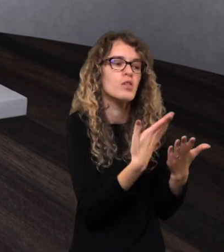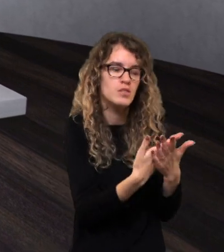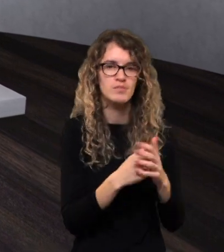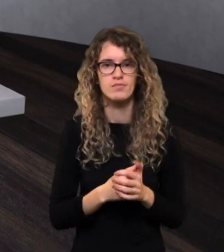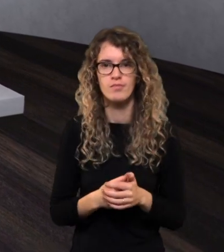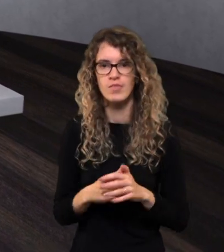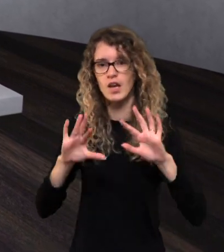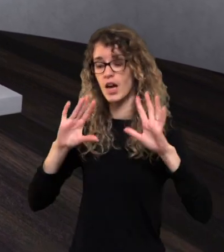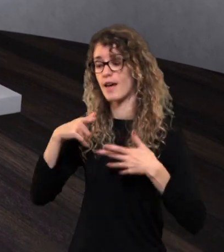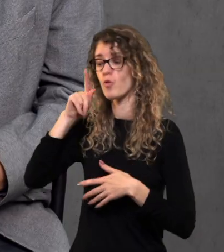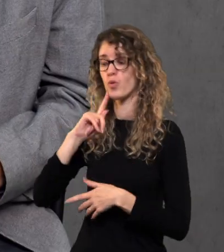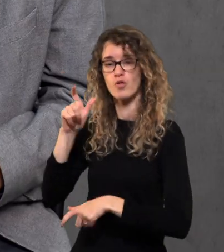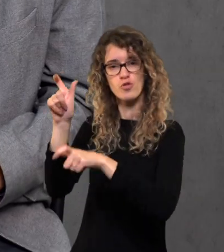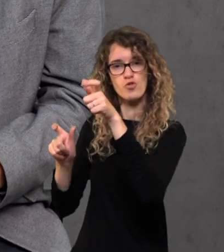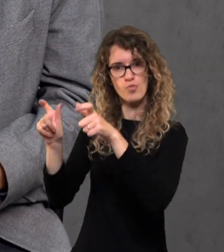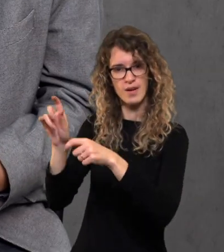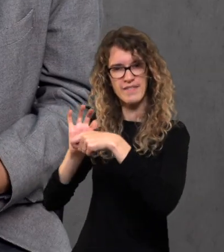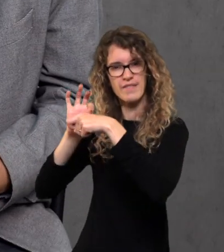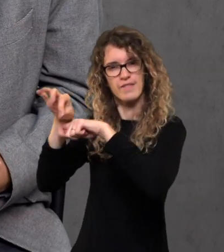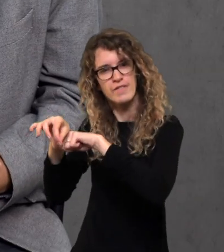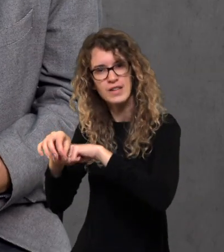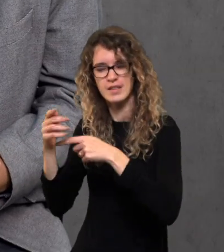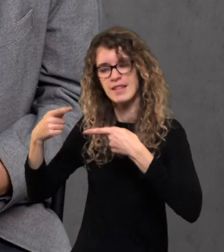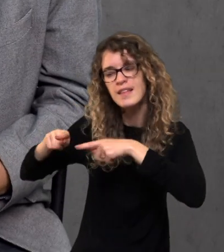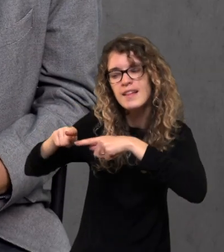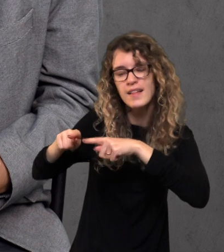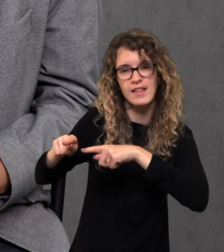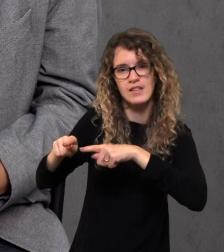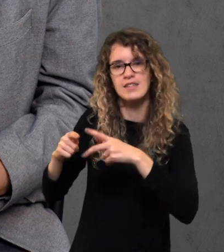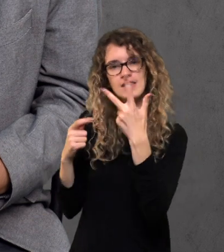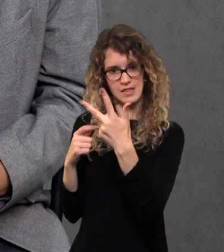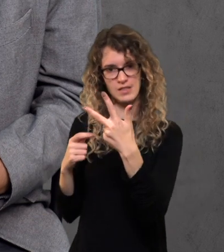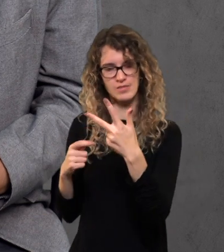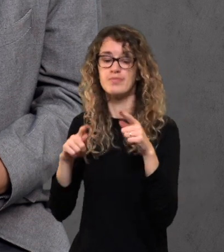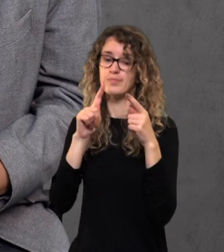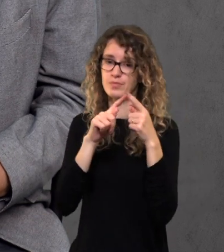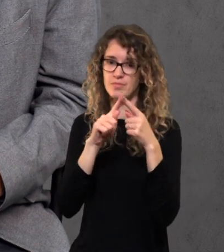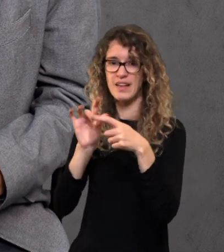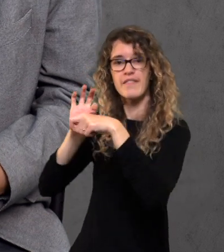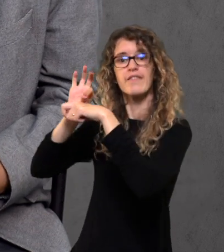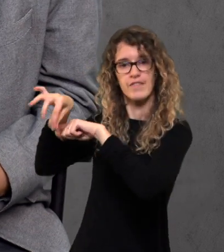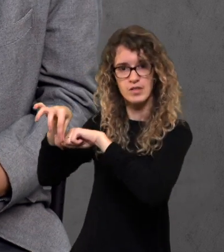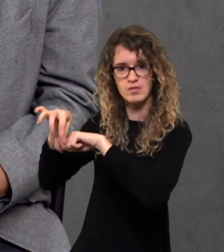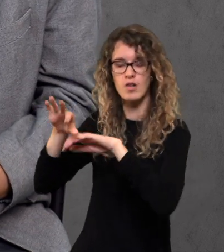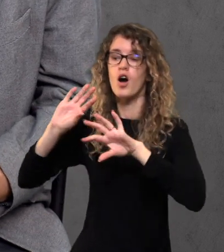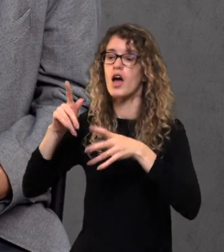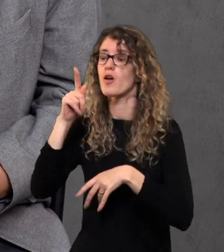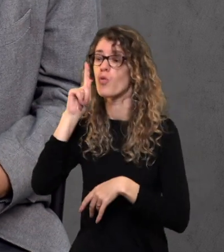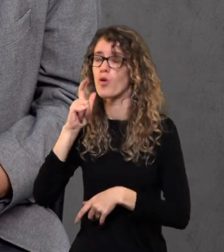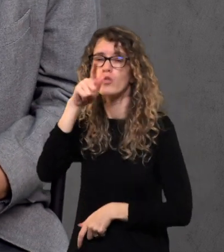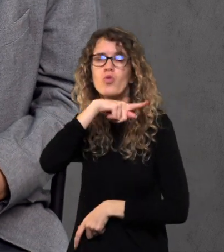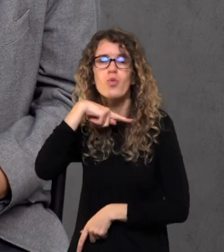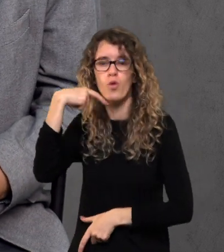prižastys atsiradimo propagandos? Žiūrėkit, jeigu Jūs norite paveikti žmonės, iš principo yra trys keliai. Vienas kelias – naudoti